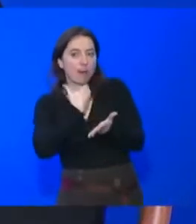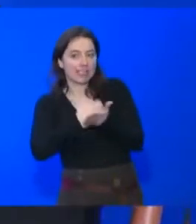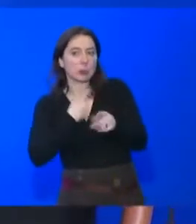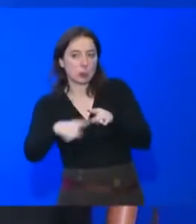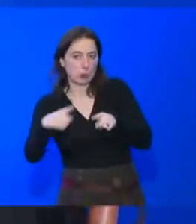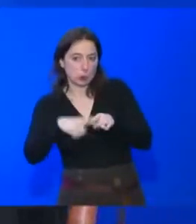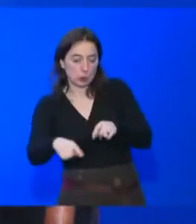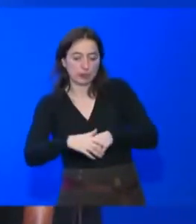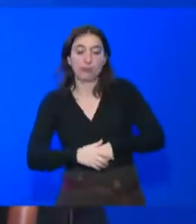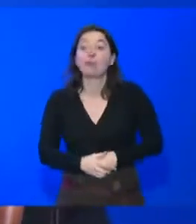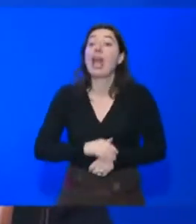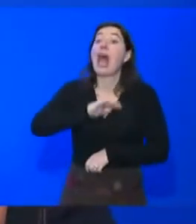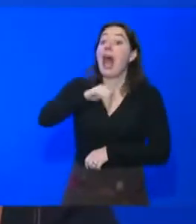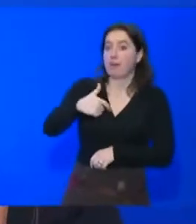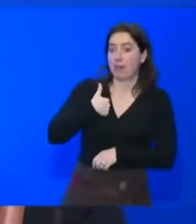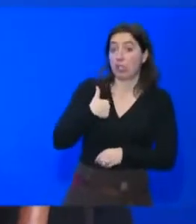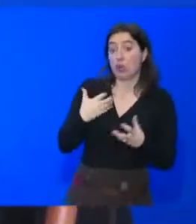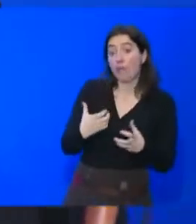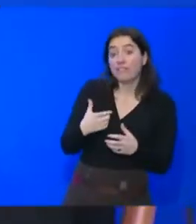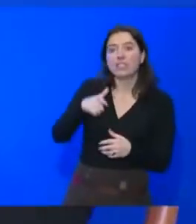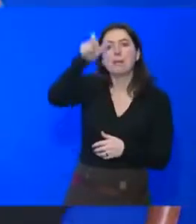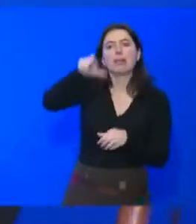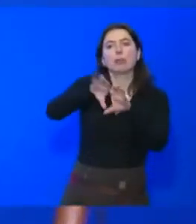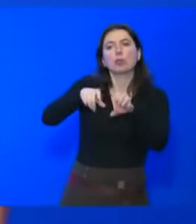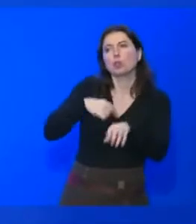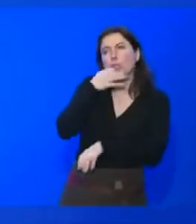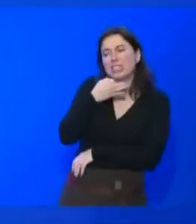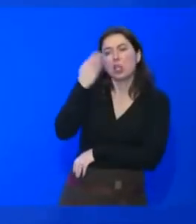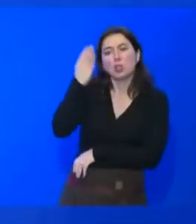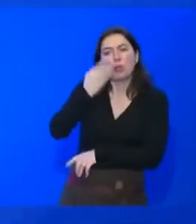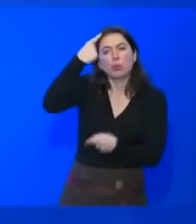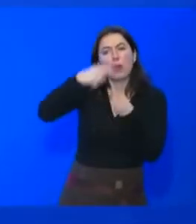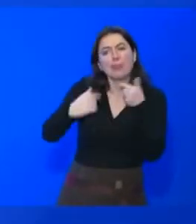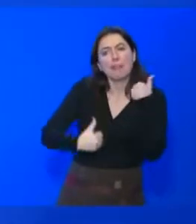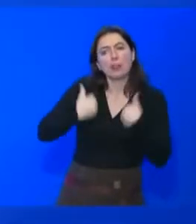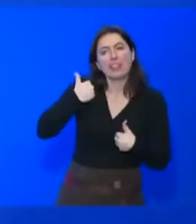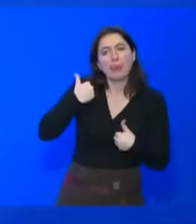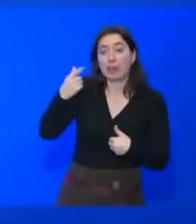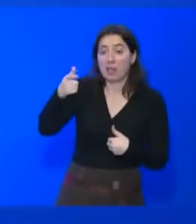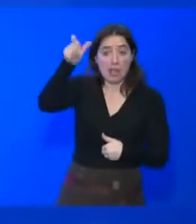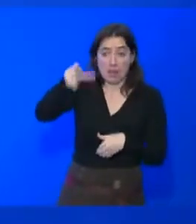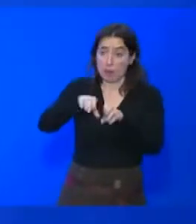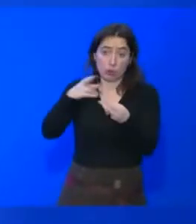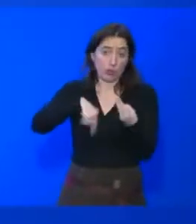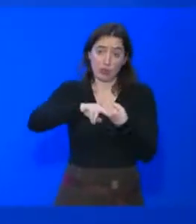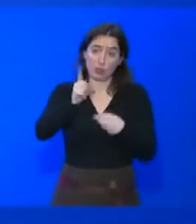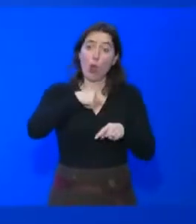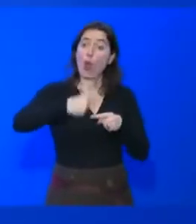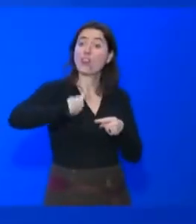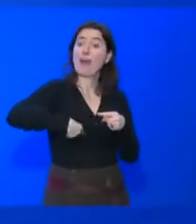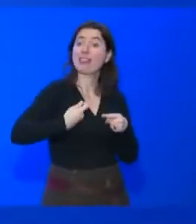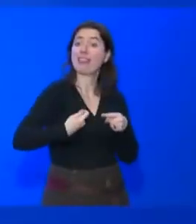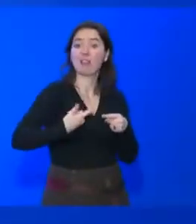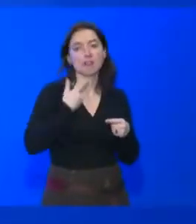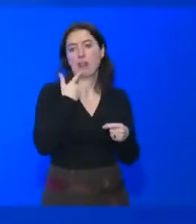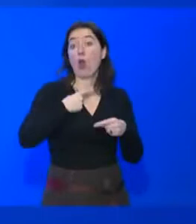du handicap, et il a dit, oh, l'audimat va baisser. Ah, voilà. Les médias, c'est l'audimat. Alors, bien, qu'est-ce que j'ai fait ? J